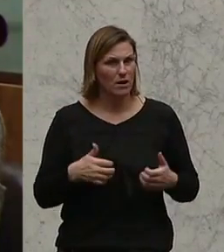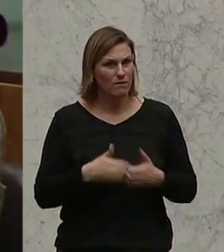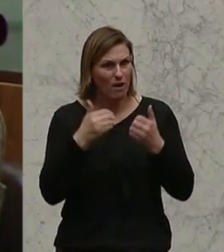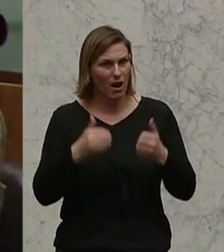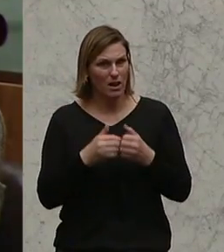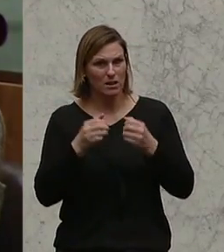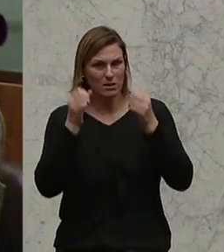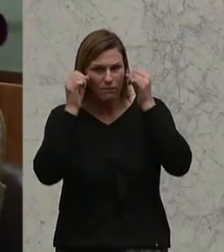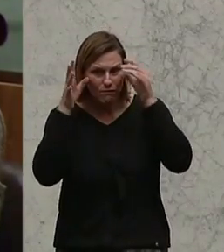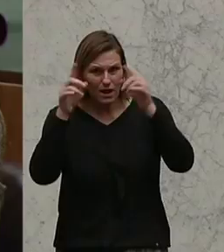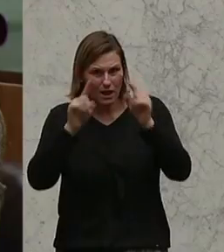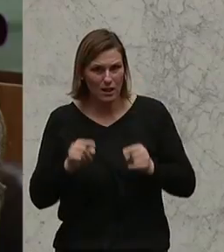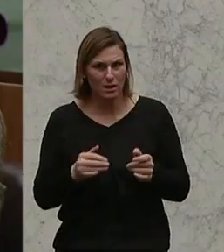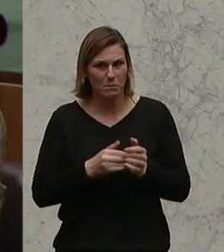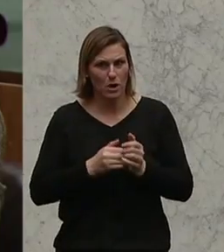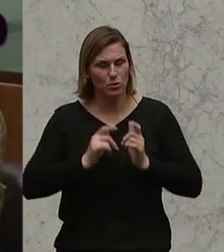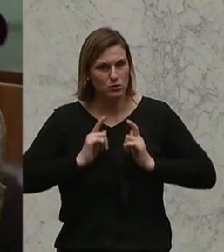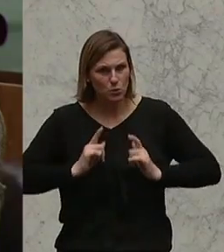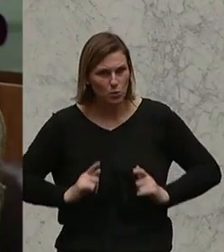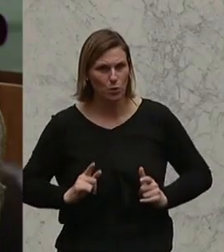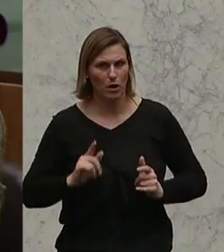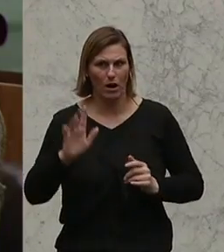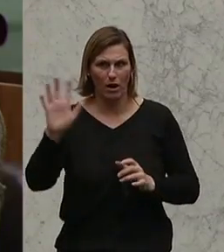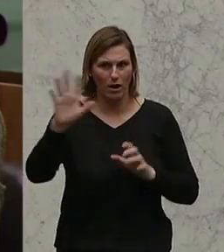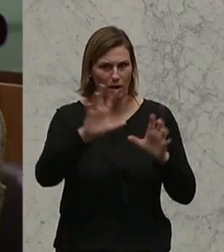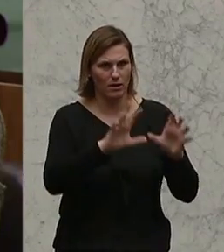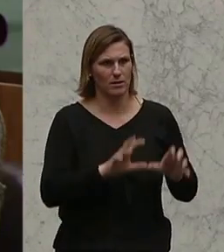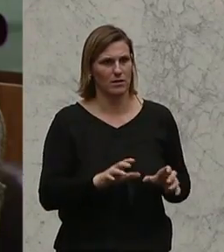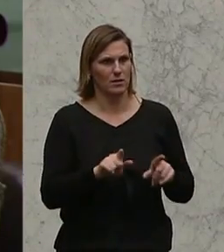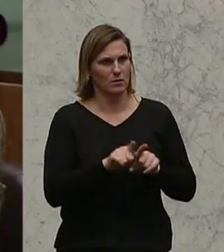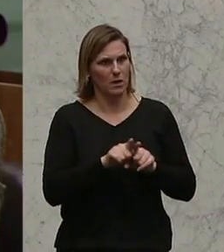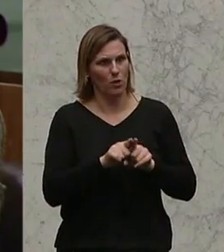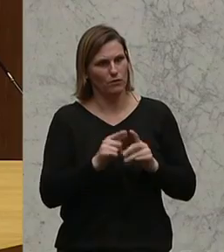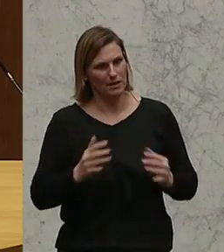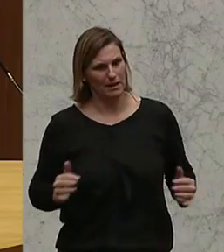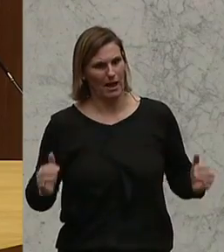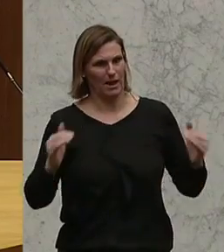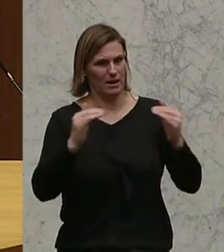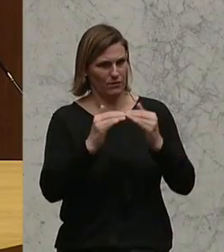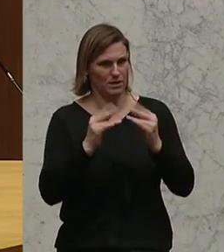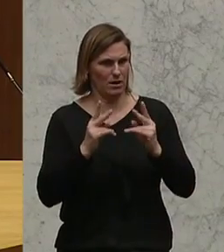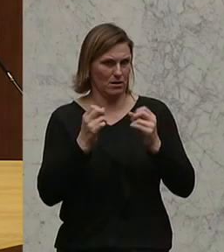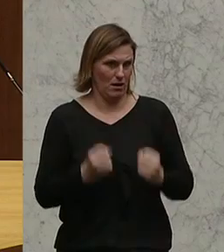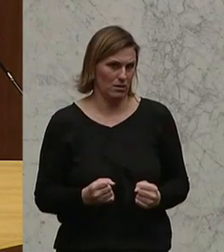Ruhezonen. Das brauchen wir, um auch letztlich das ökologische Gleichgewicht halten zu können.